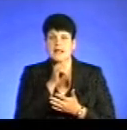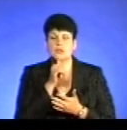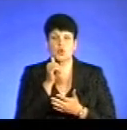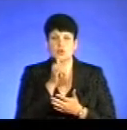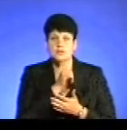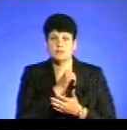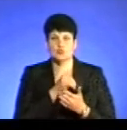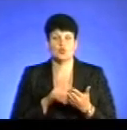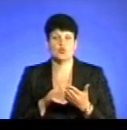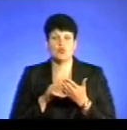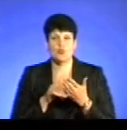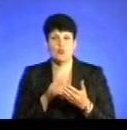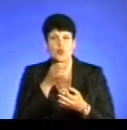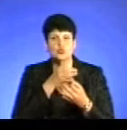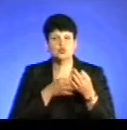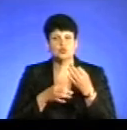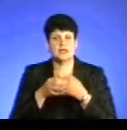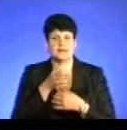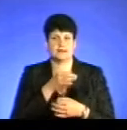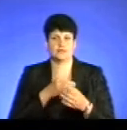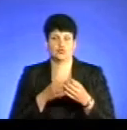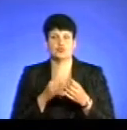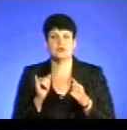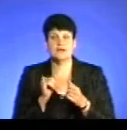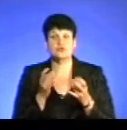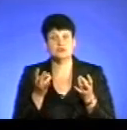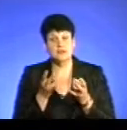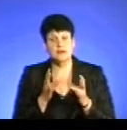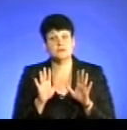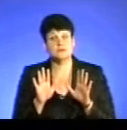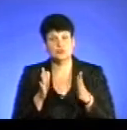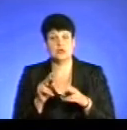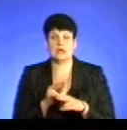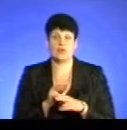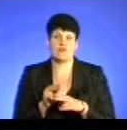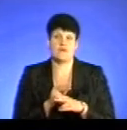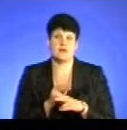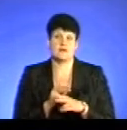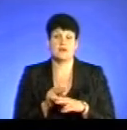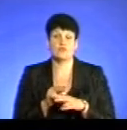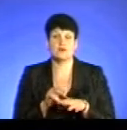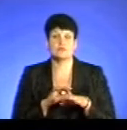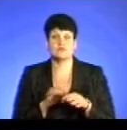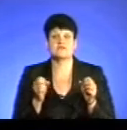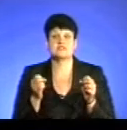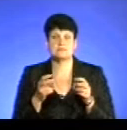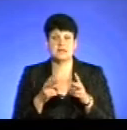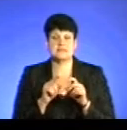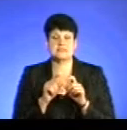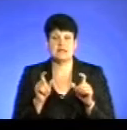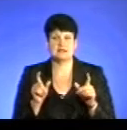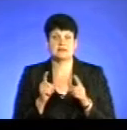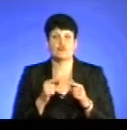допомогу, консультативну. Ну, а якщо це потрібно, то і лікування. Лікування проводиться в спецзакладах, в